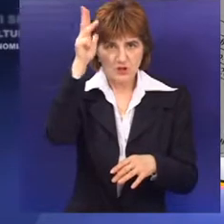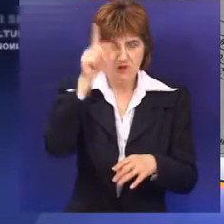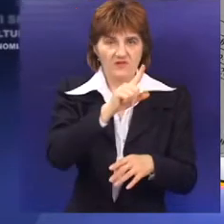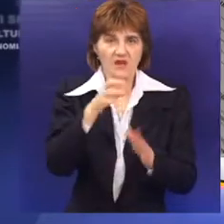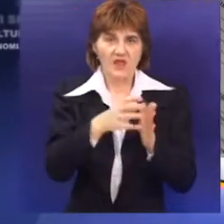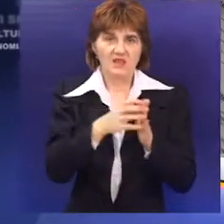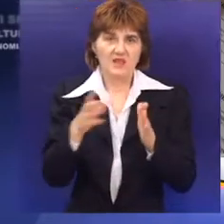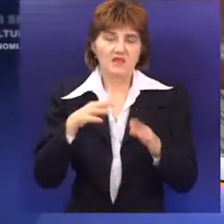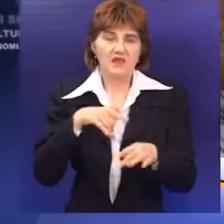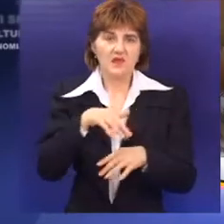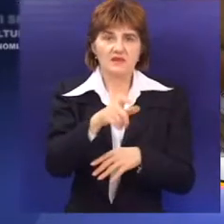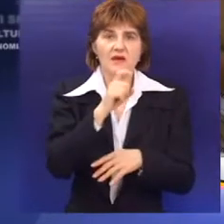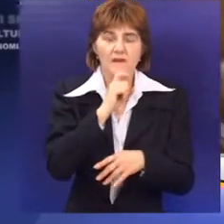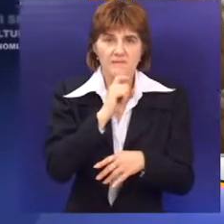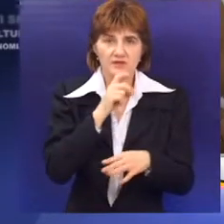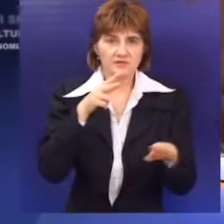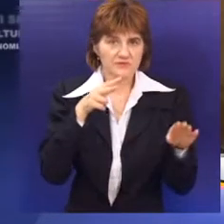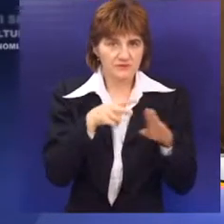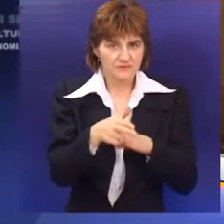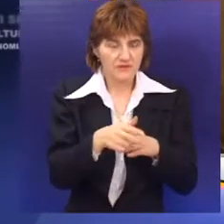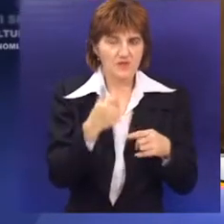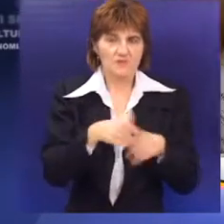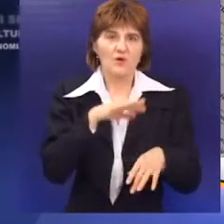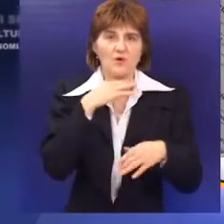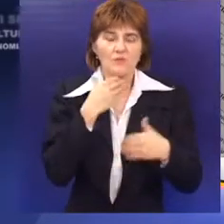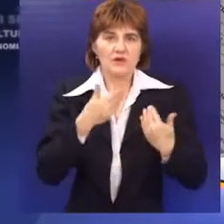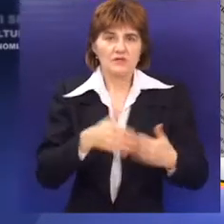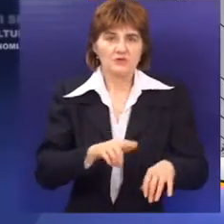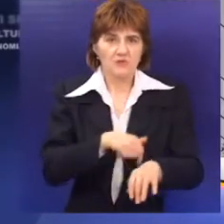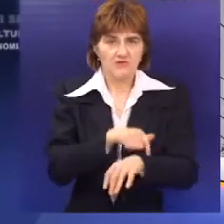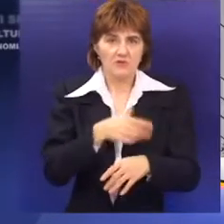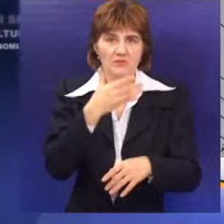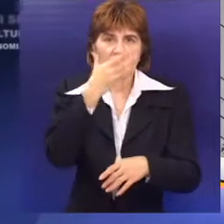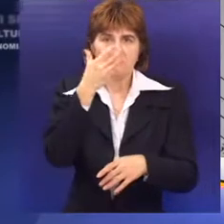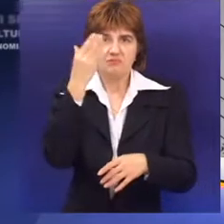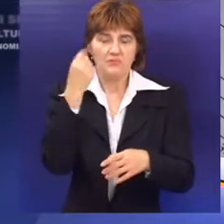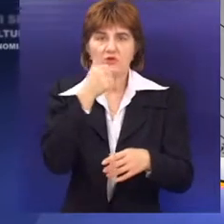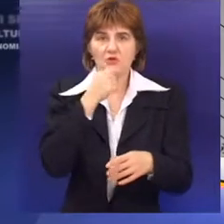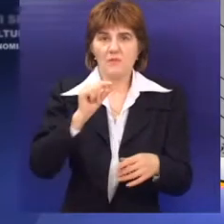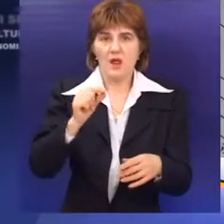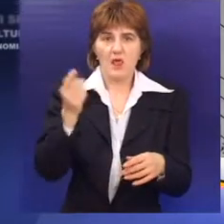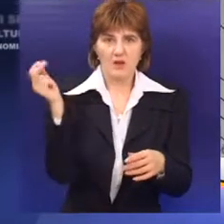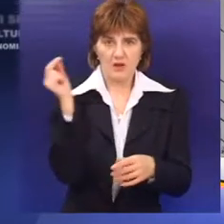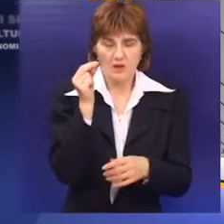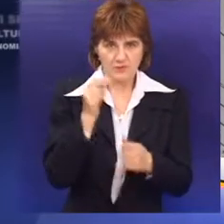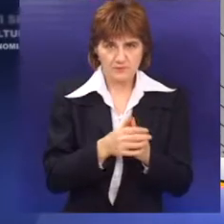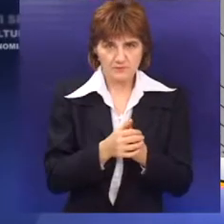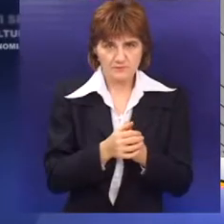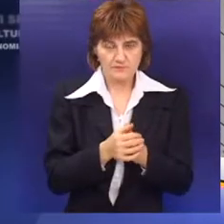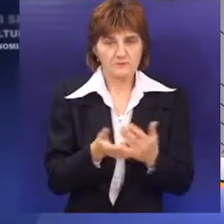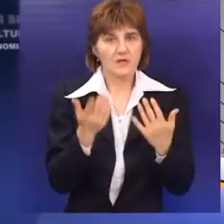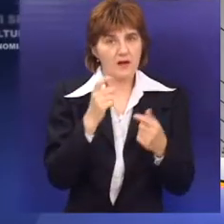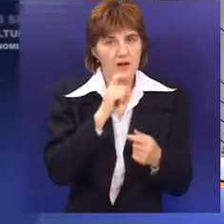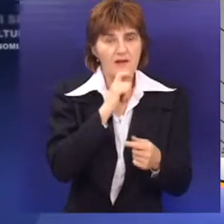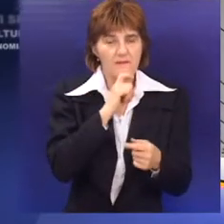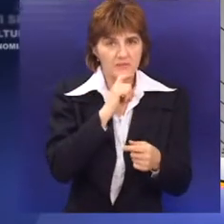časove mađarskog zbog većeg broja časova u redovnoj nastavi, tako da vremenom zaboravljaju i ono malo što su naučili. Kada je reč o